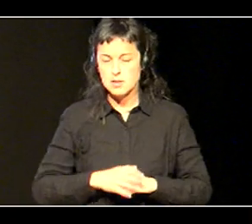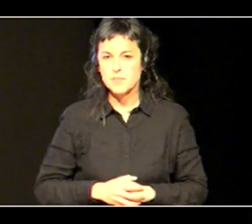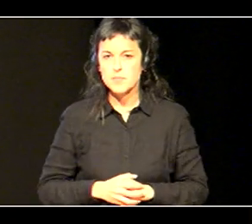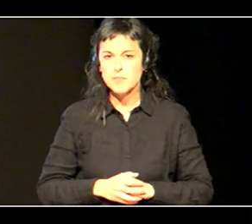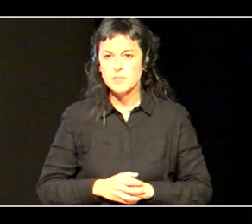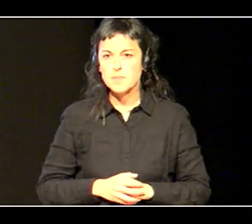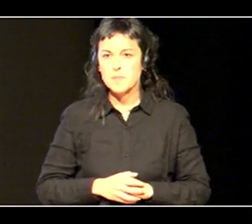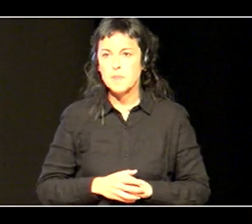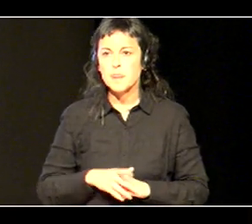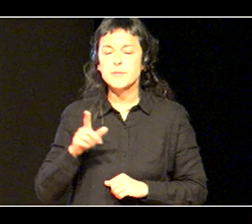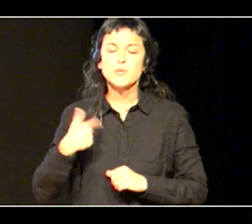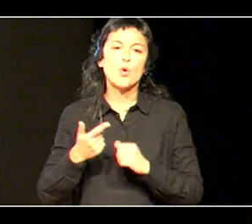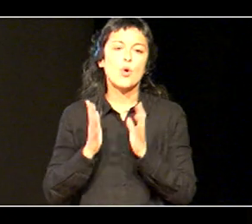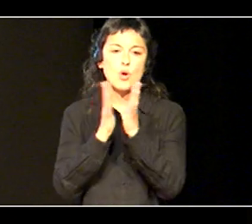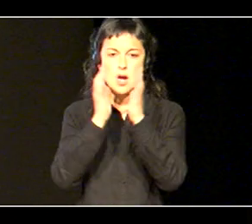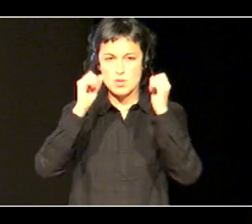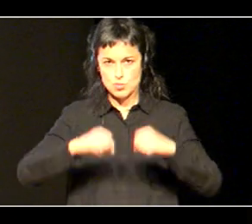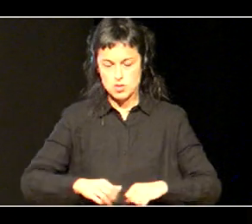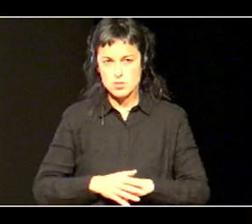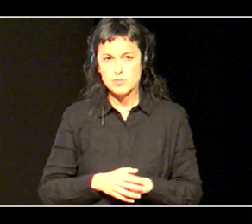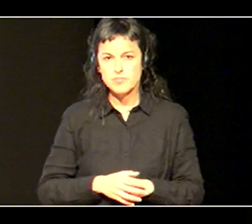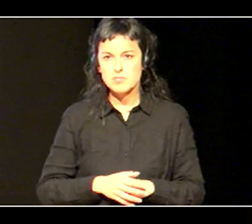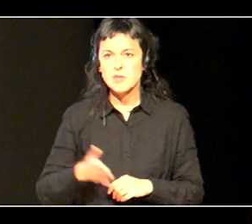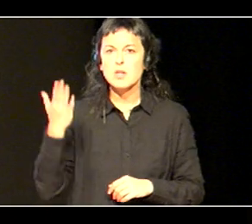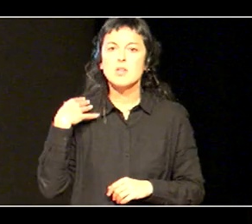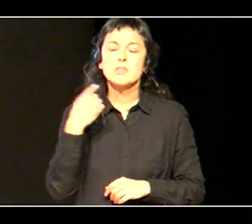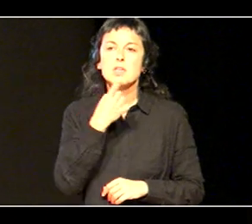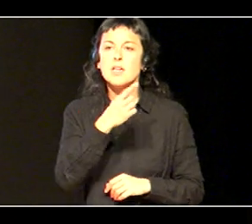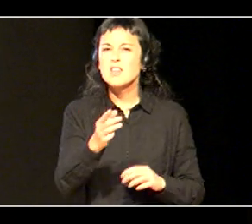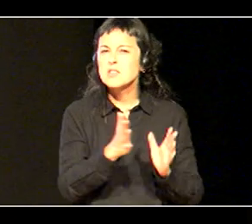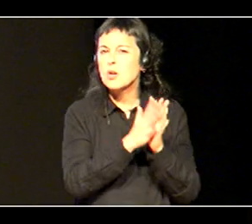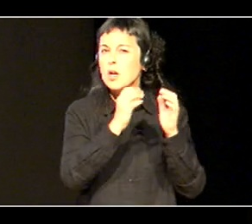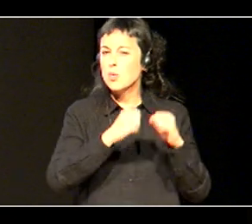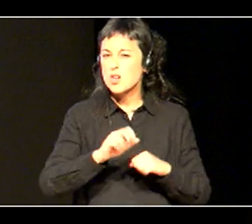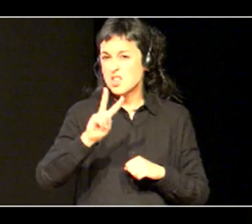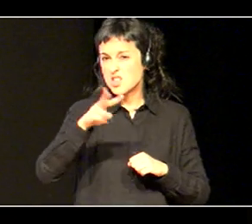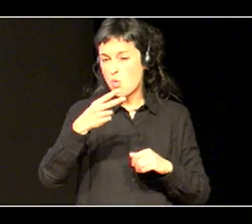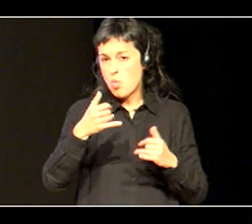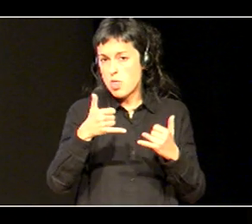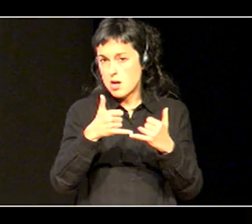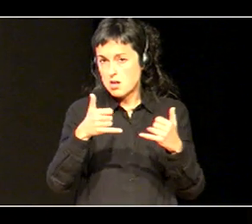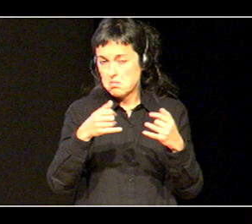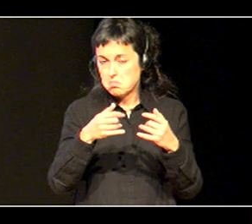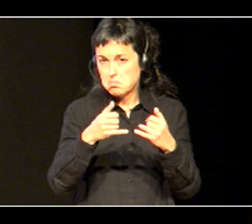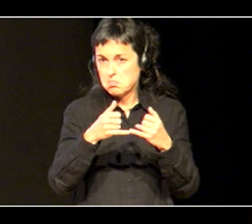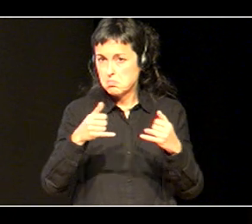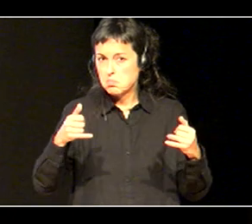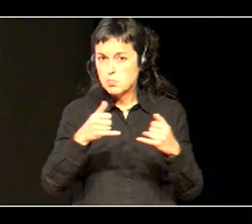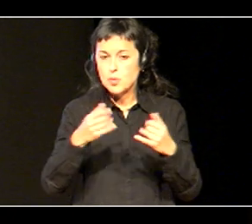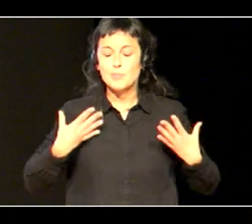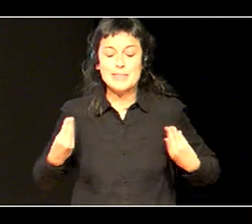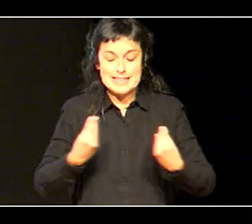akordioa, komentatu dut, akordio horretan, bigarren lerroan, agertzen da, bizikidetsa pozitiboa,